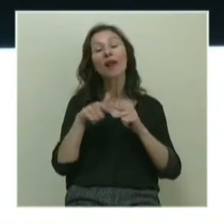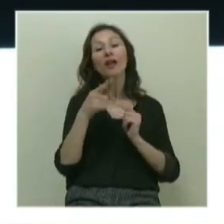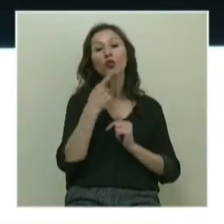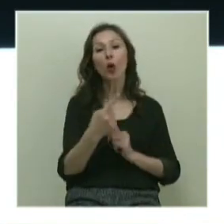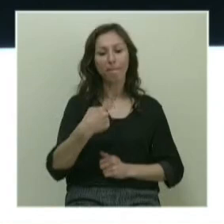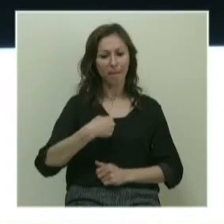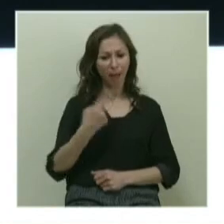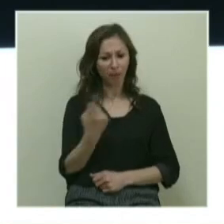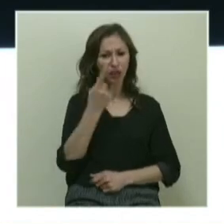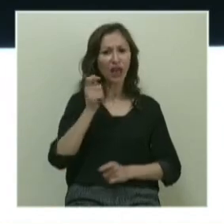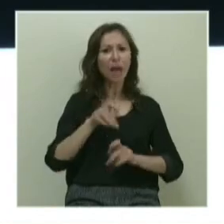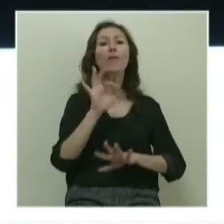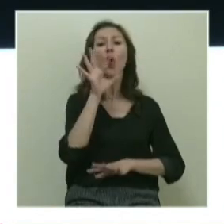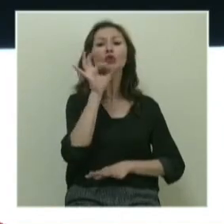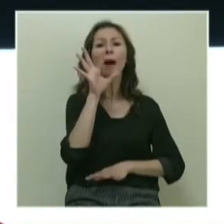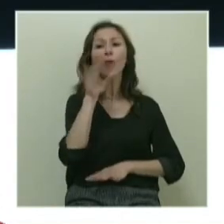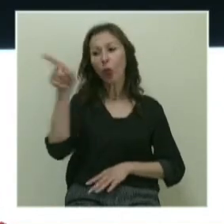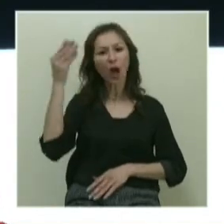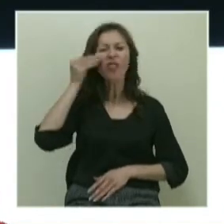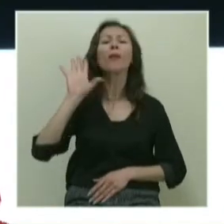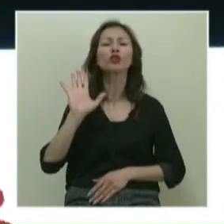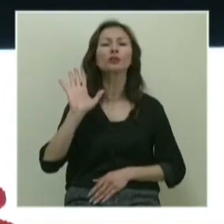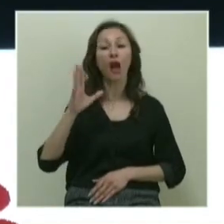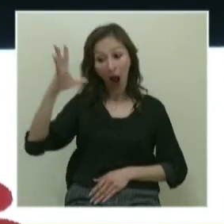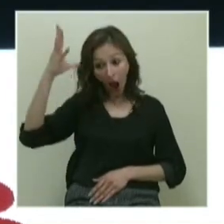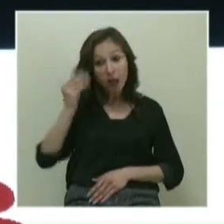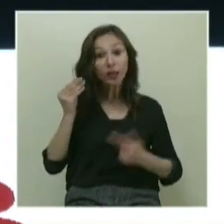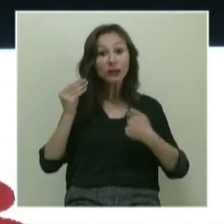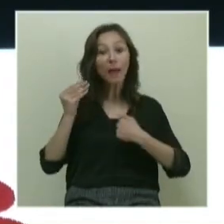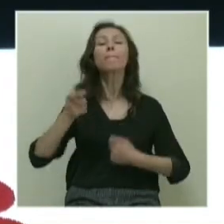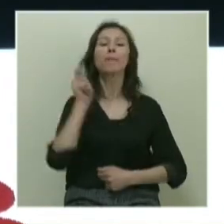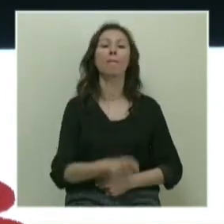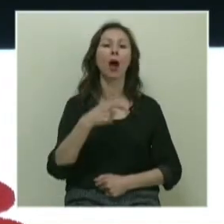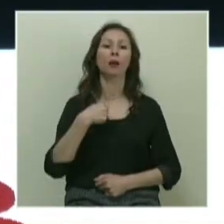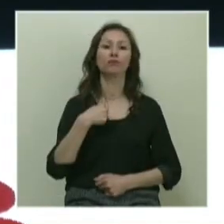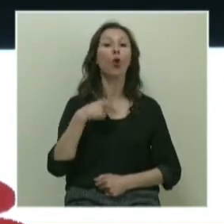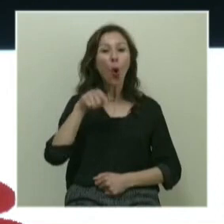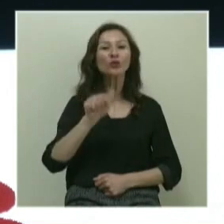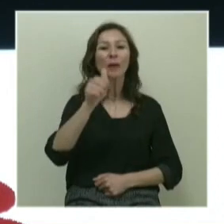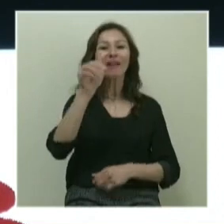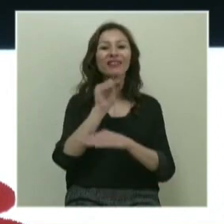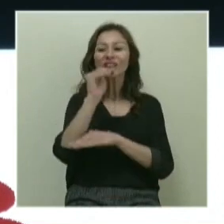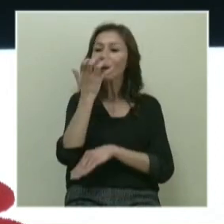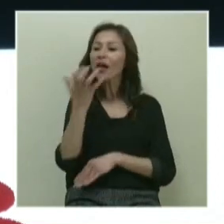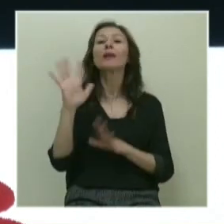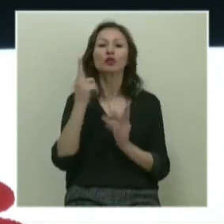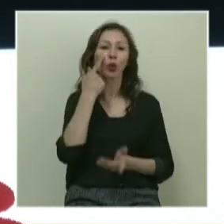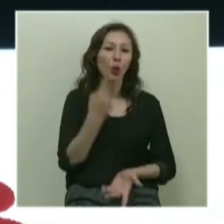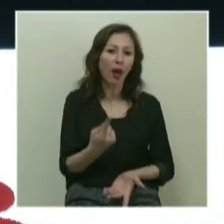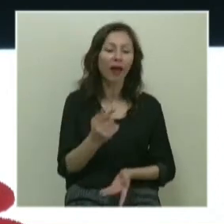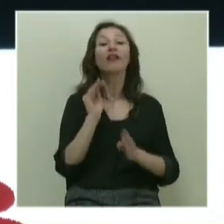ki, ben bir şeyi yapamıyorsam onu anlamamışımdır. Anladıysam yaparım. O zaman yaşam yaratamadığımıza göre